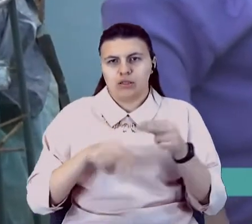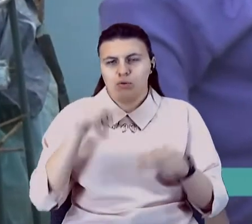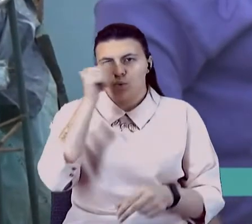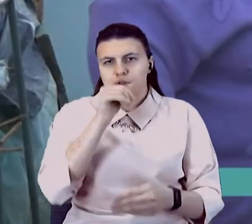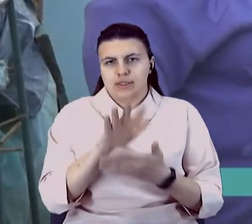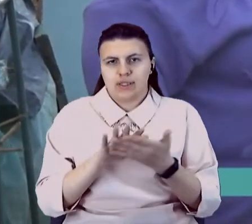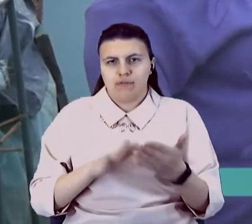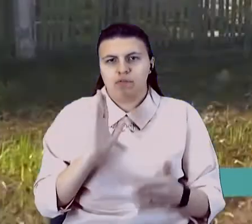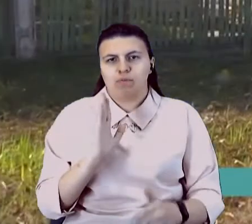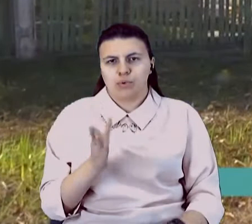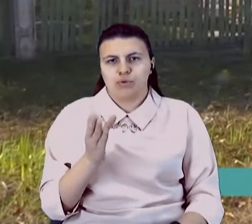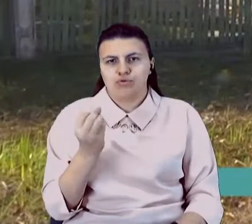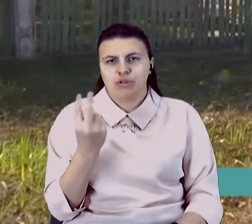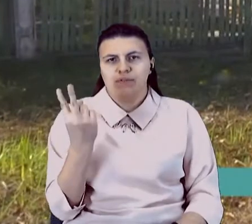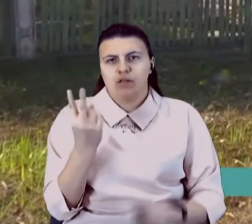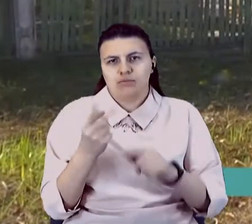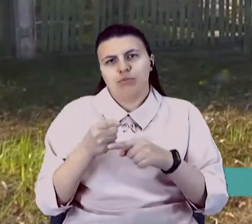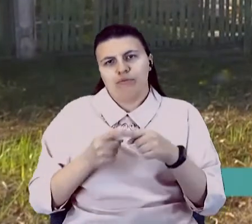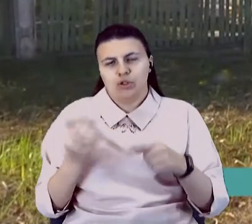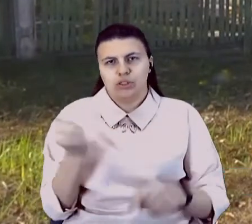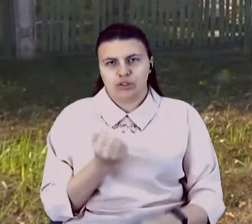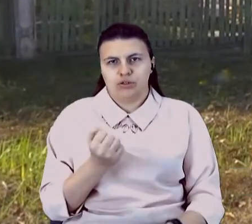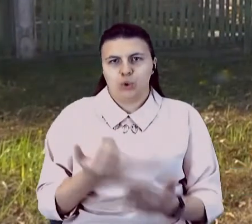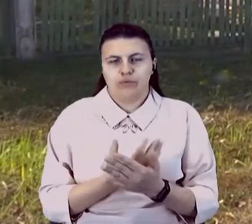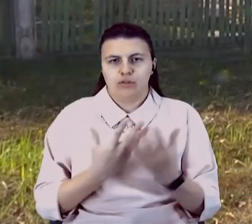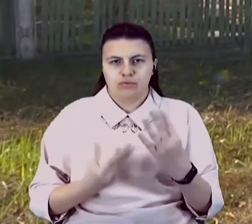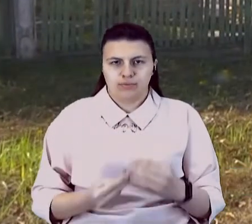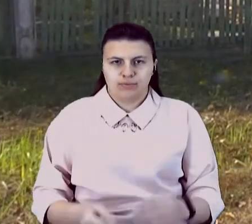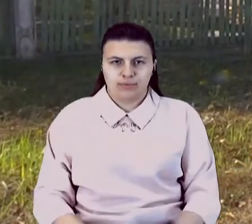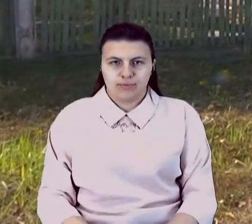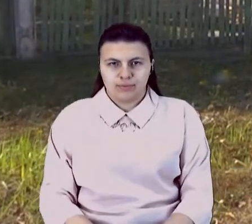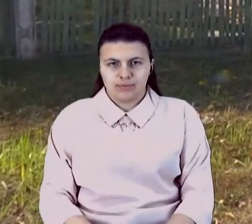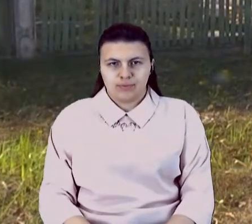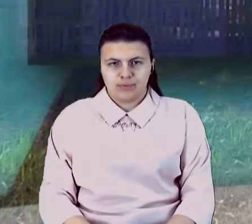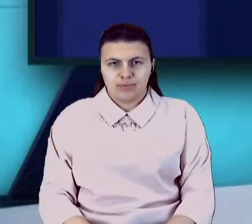два з половиною тижні. Інна Ливанська, Олександр Сушко, новини на Суспільному.